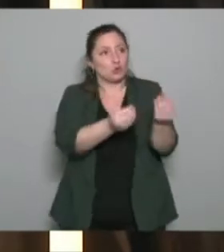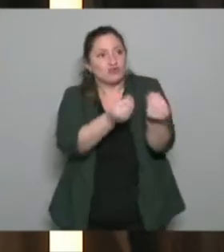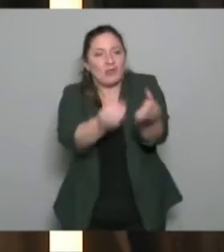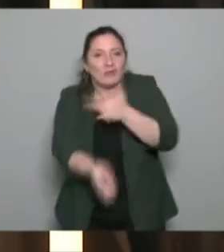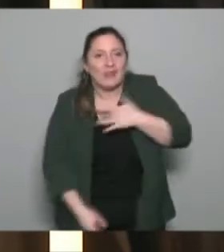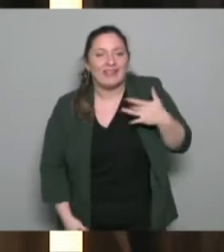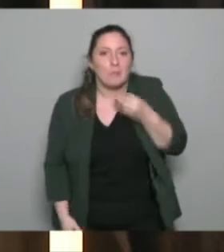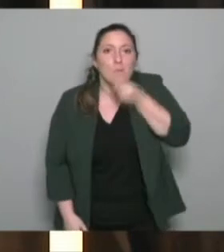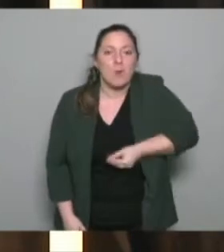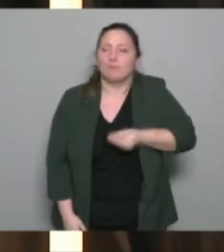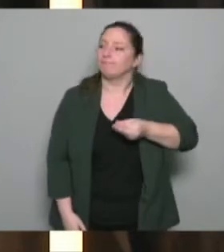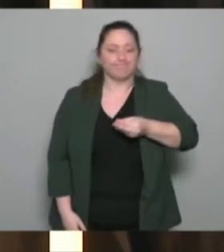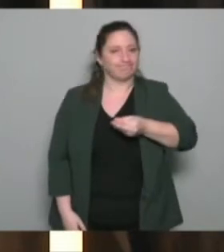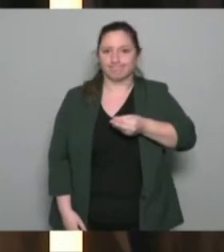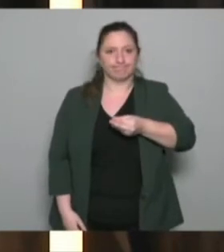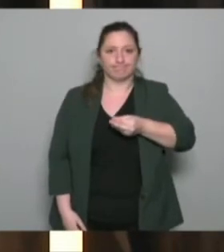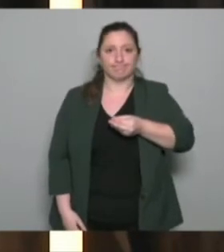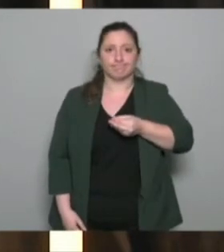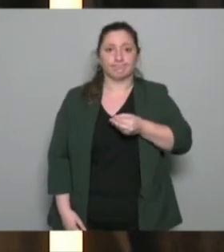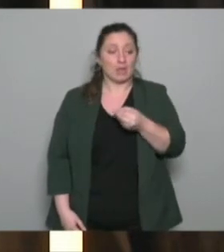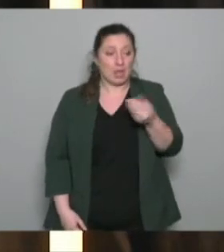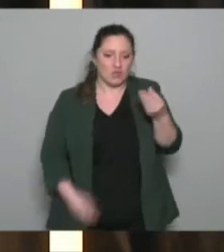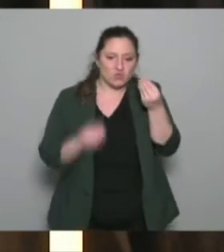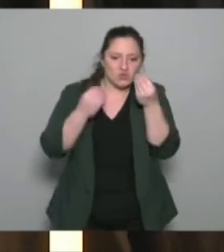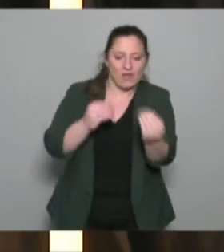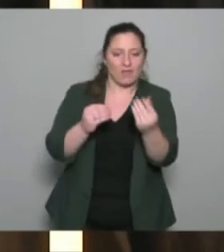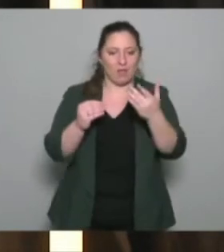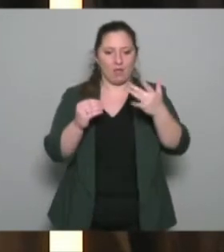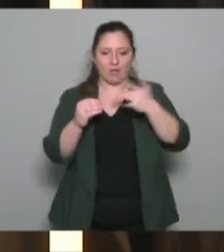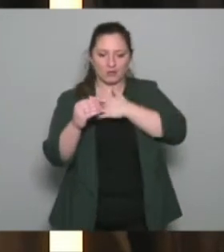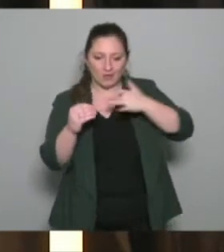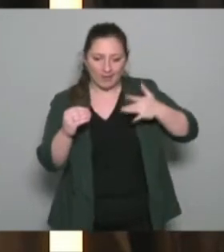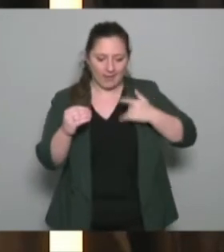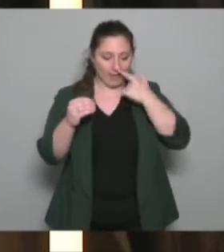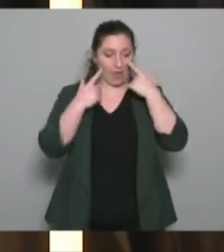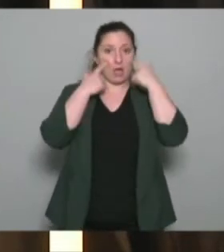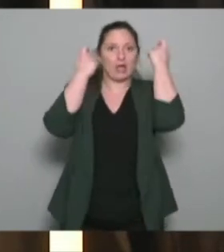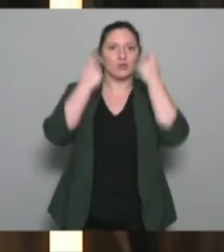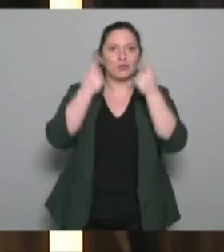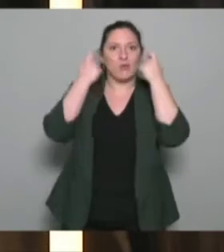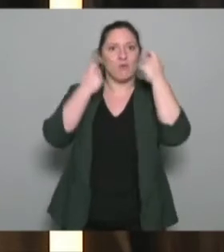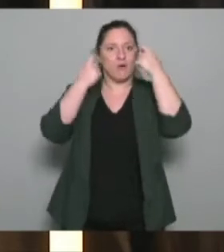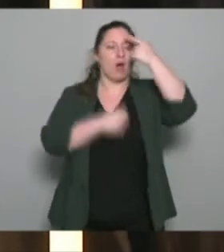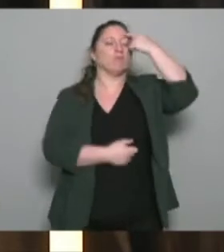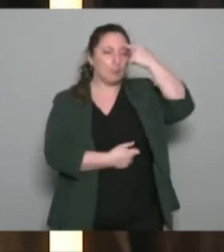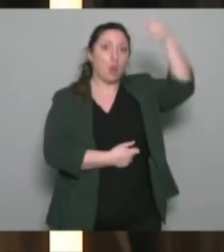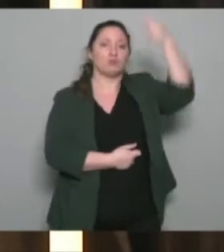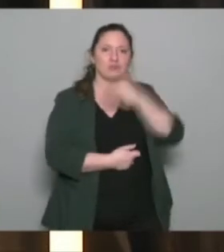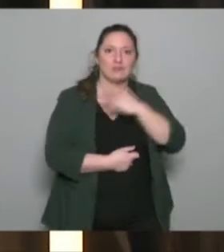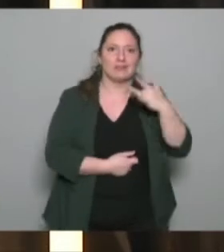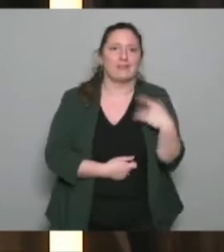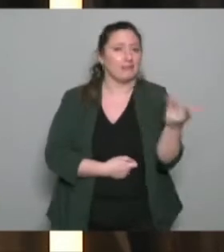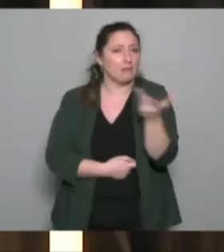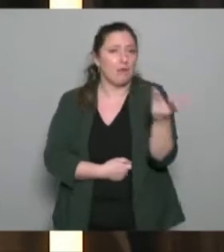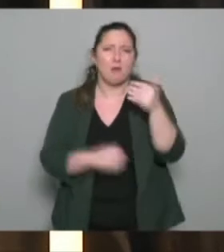Ce qui fait santé, on l'a bien compris depuis deux jours, ce qui fait santé, que ce soit sur le champ de l'animation, sur une entrée